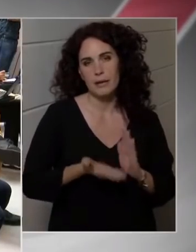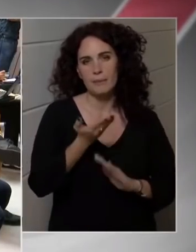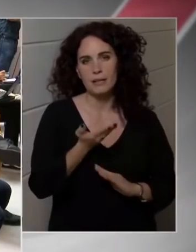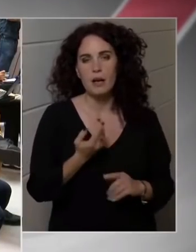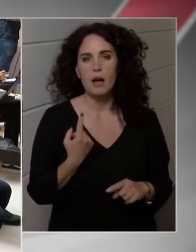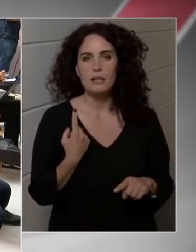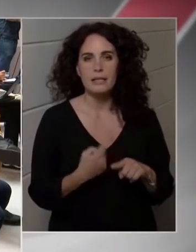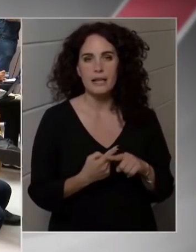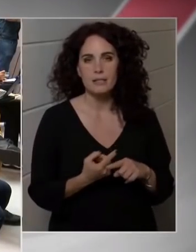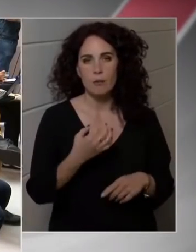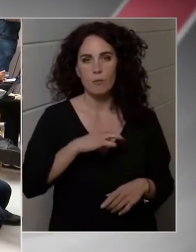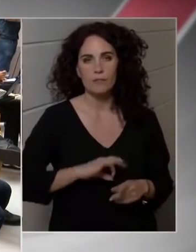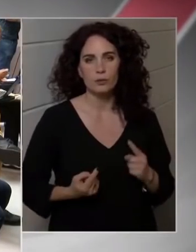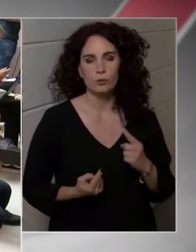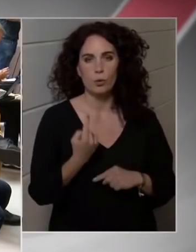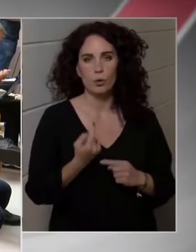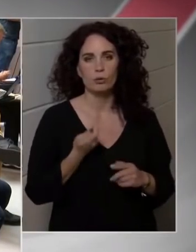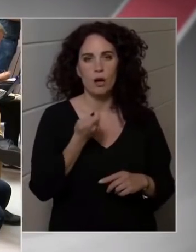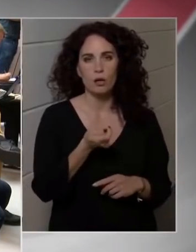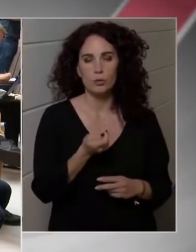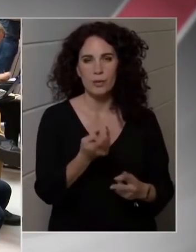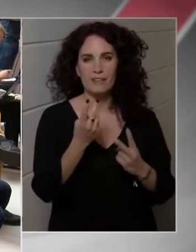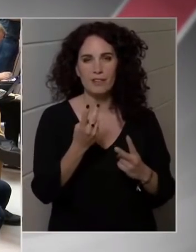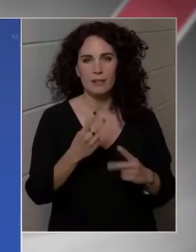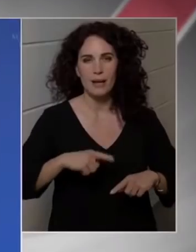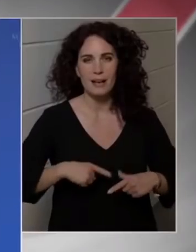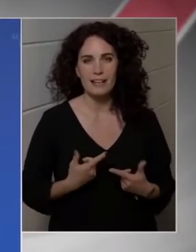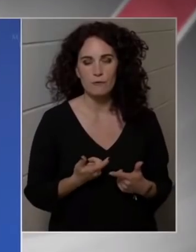8 területet szeretnék felsorolni.